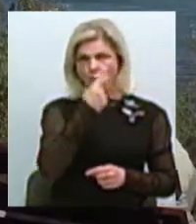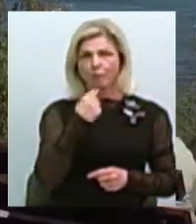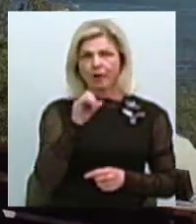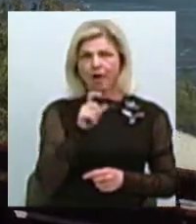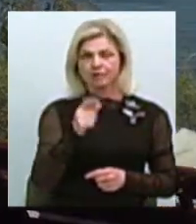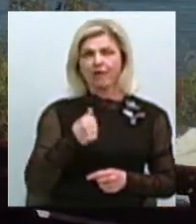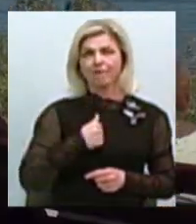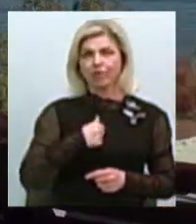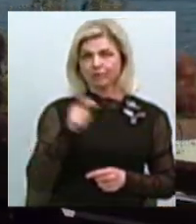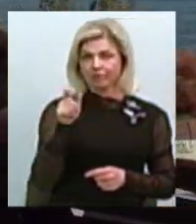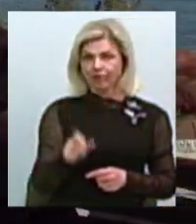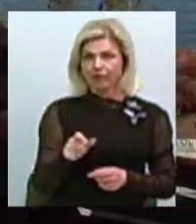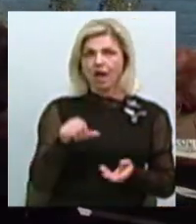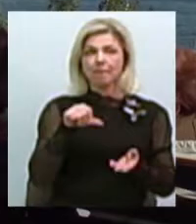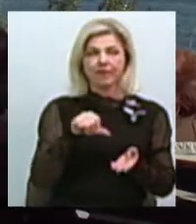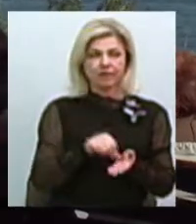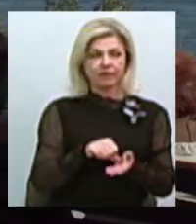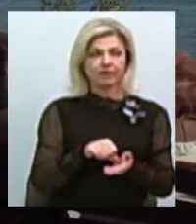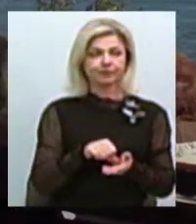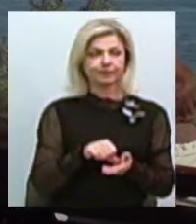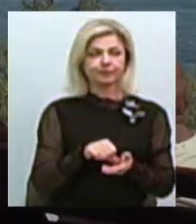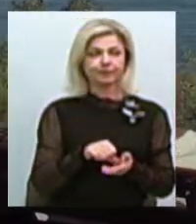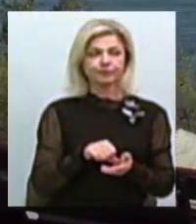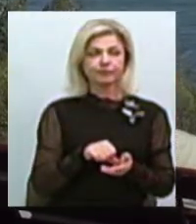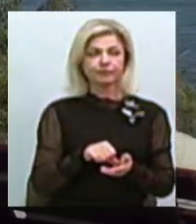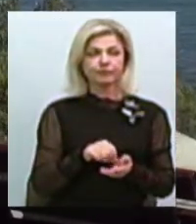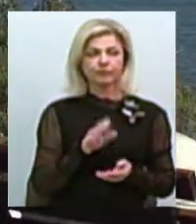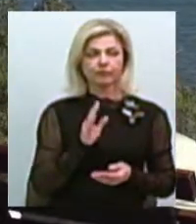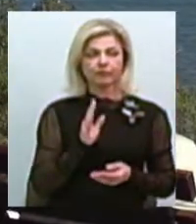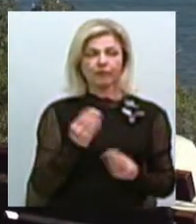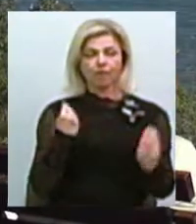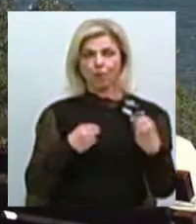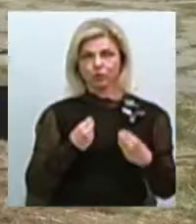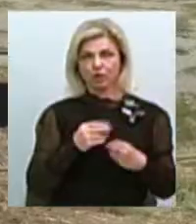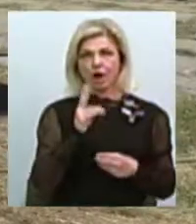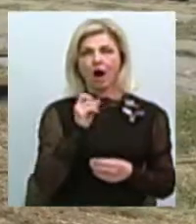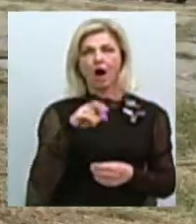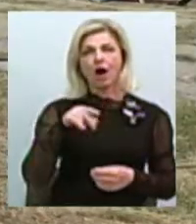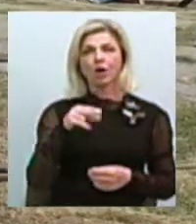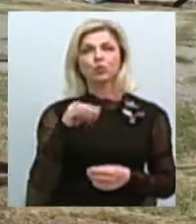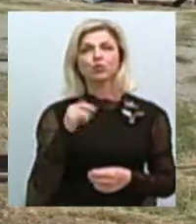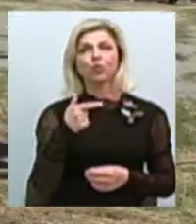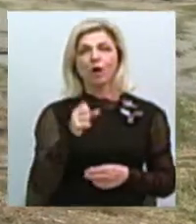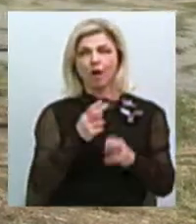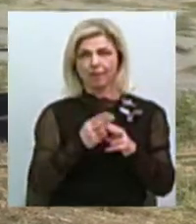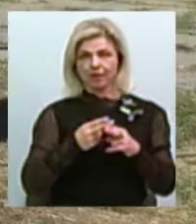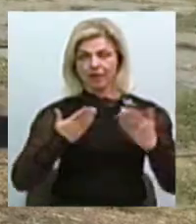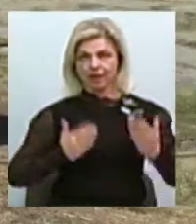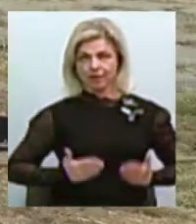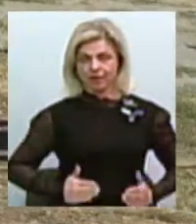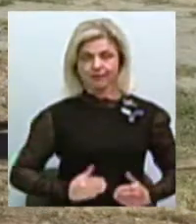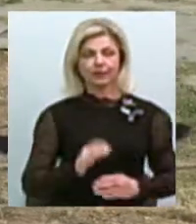представляє демахера. Він, як можете бачити, в кальчугі. Два поножі,